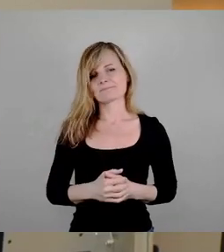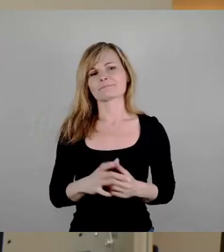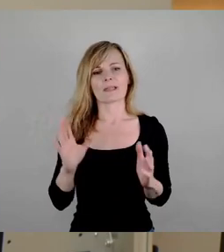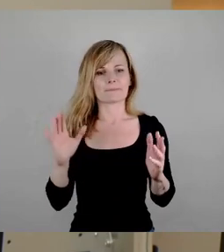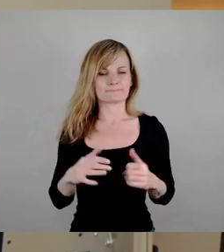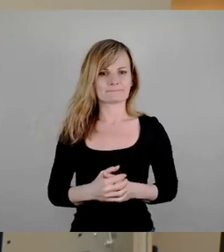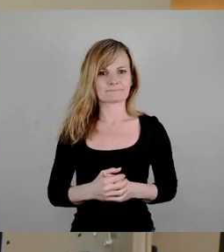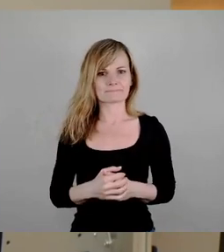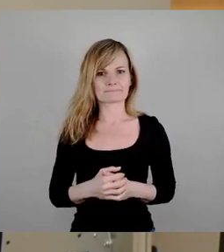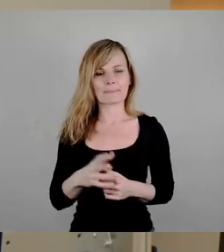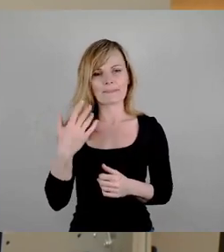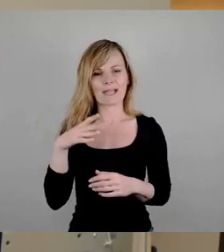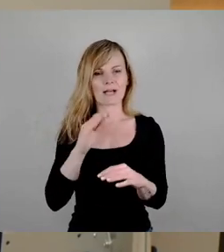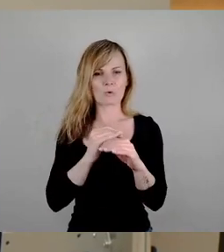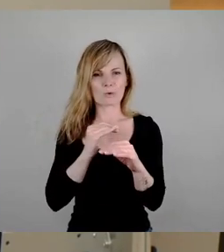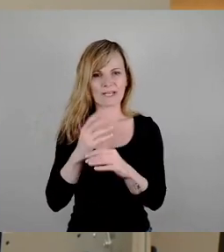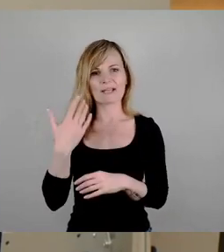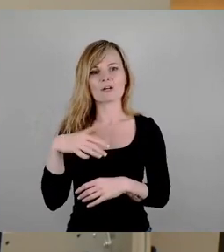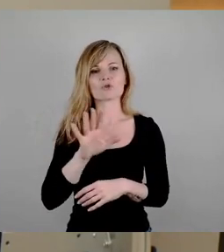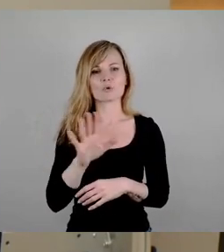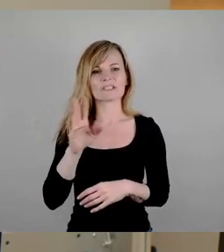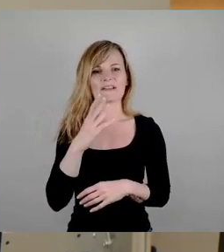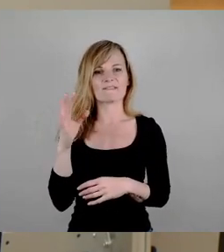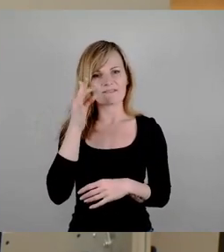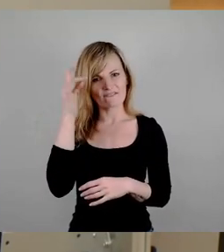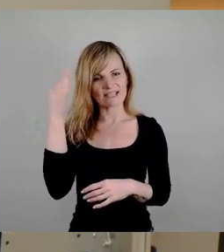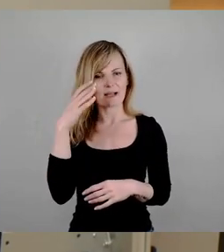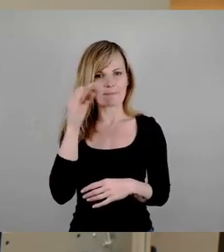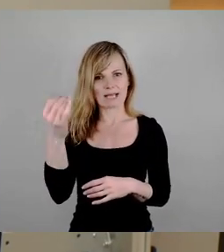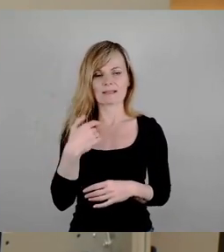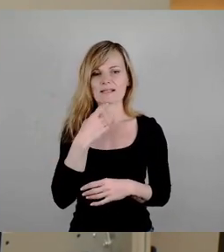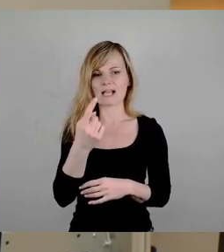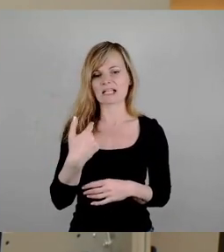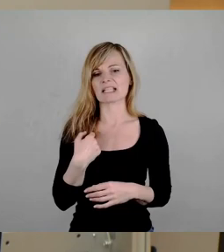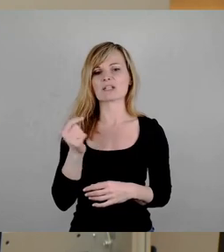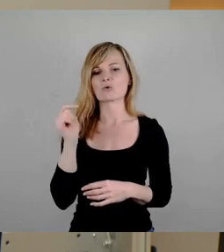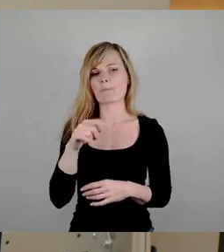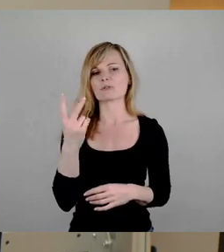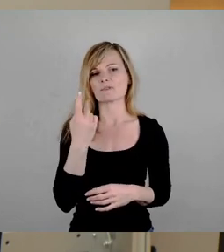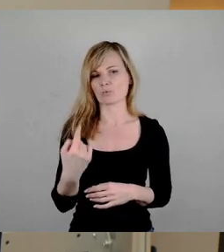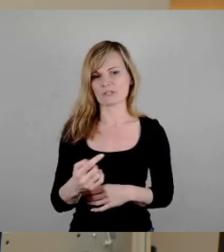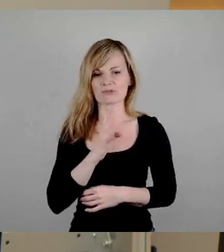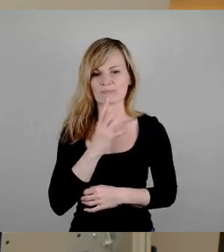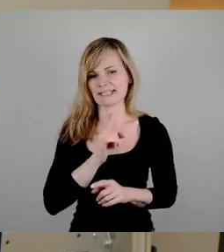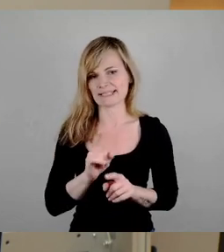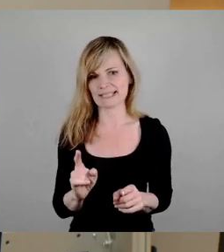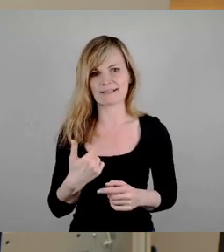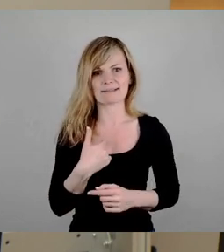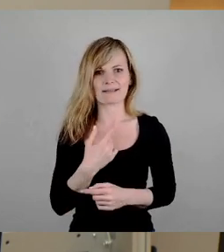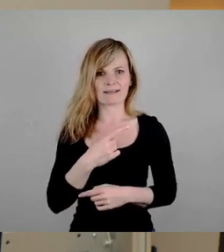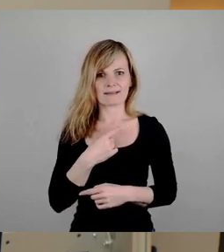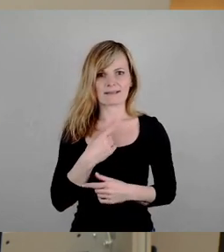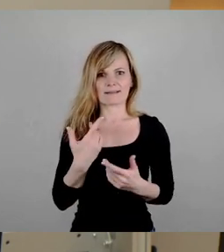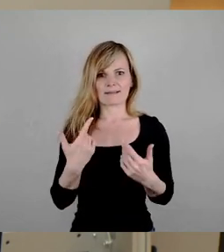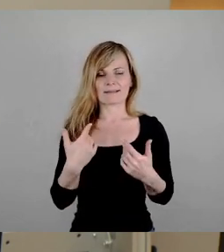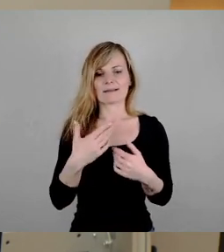geschätzte Herr Kollege Schulte-Wissermann hier Thesen aufstellt unter der Verwendung meiner Wahlslogans,